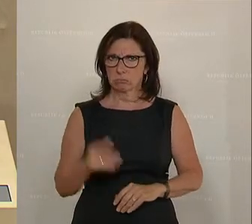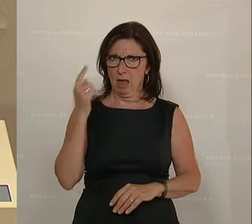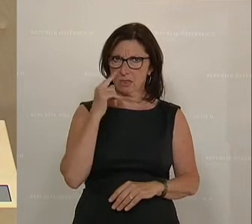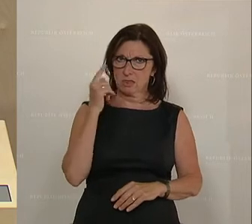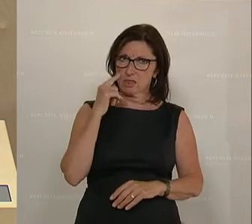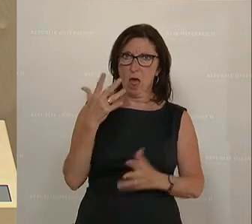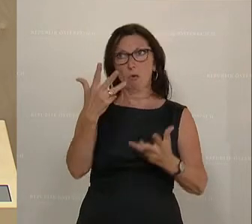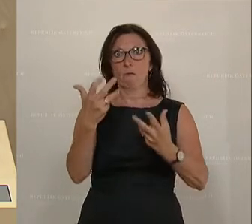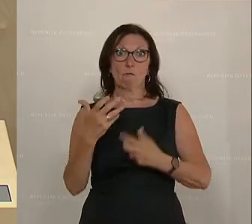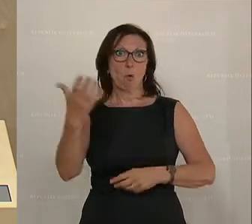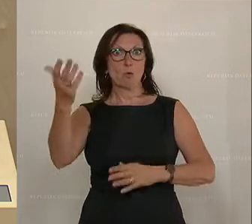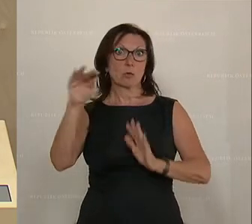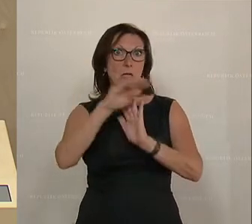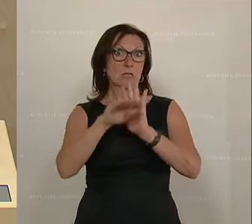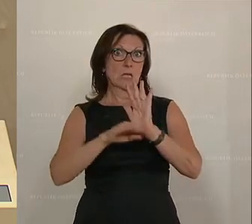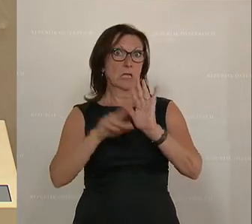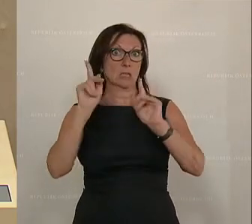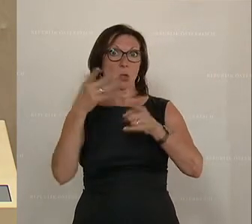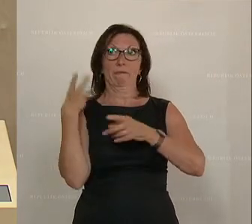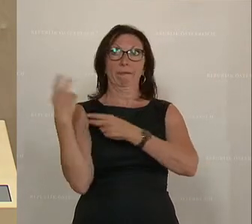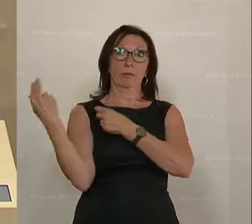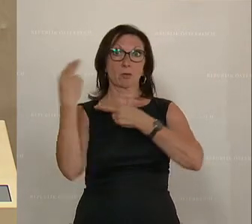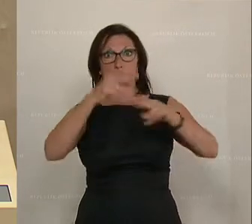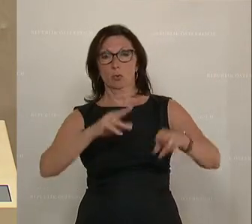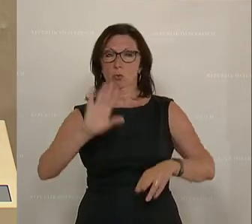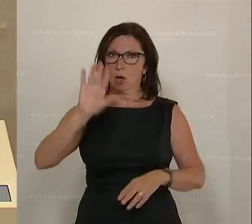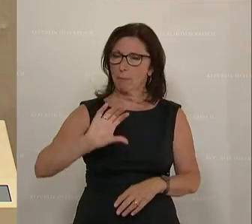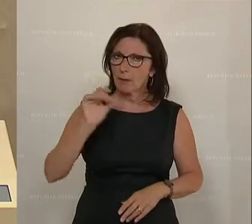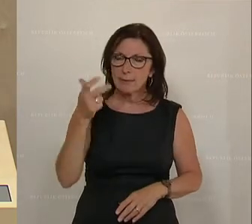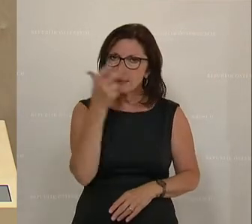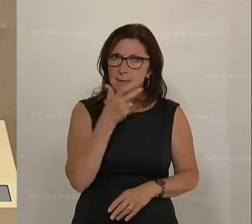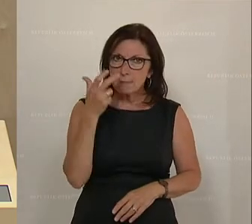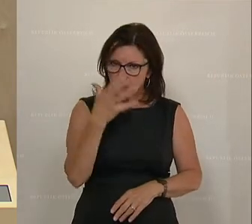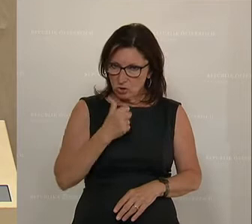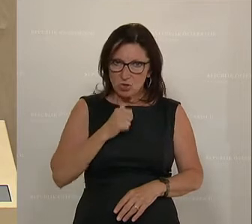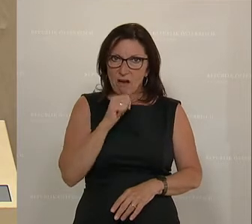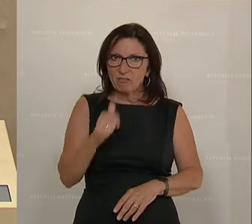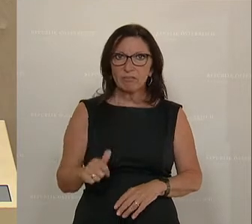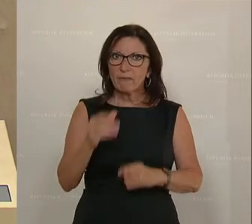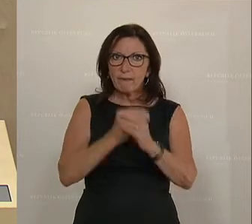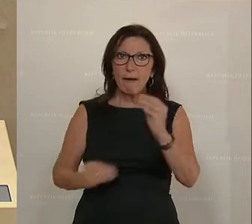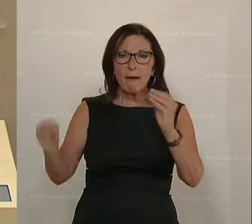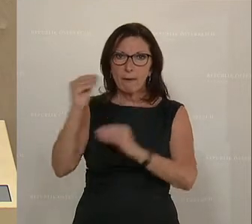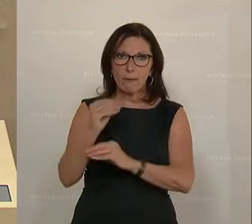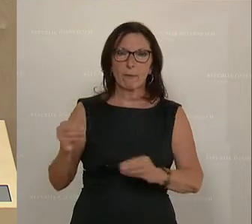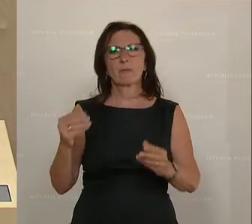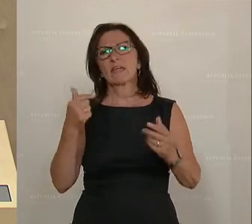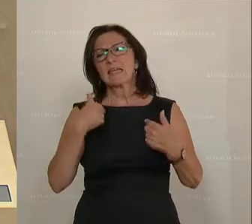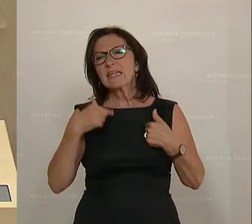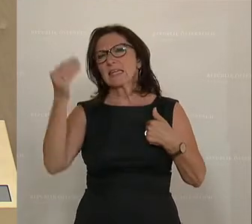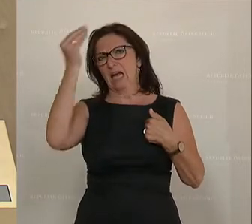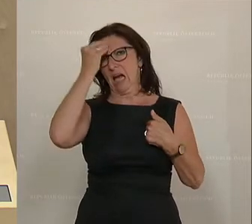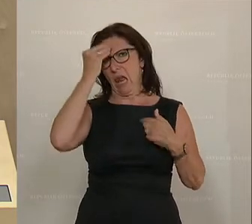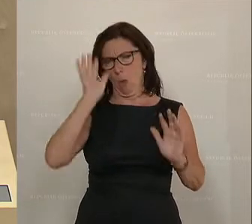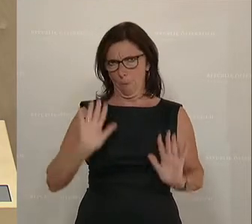gerne, dass wir das Gesetz wieder zurückschicken. Damit könnten wir ab 1. September nicht einmal die Erhöhung an die Studierenden auszahlen. Also ich glaube,